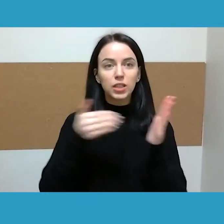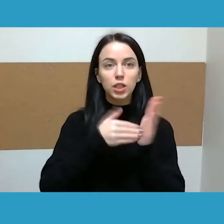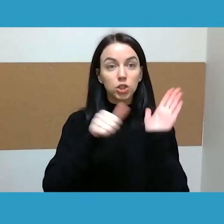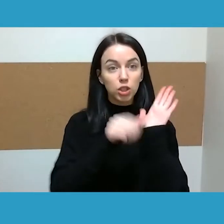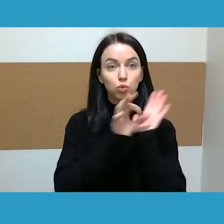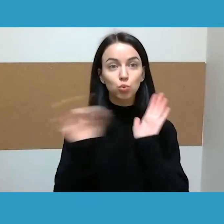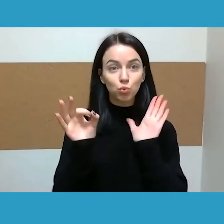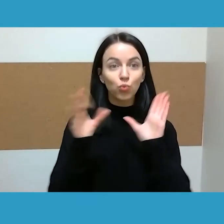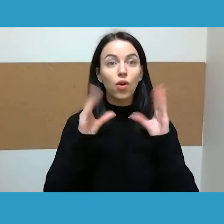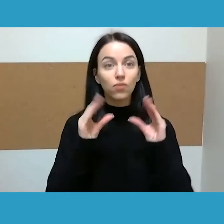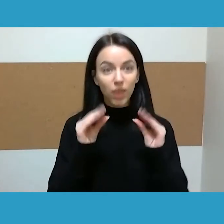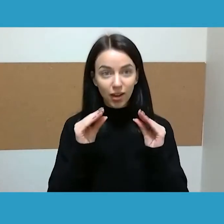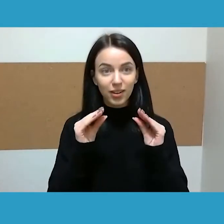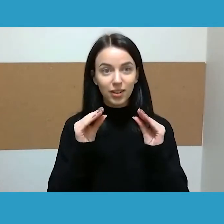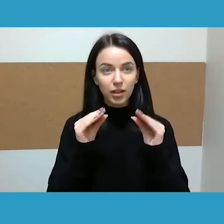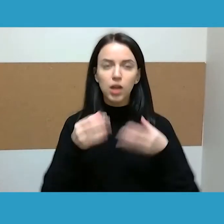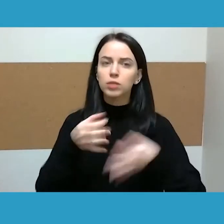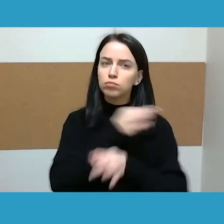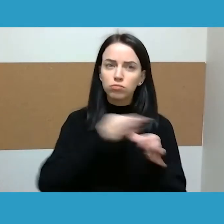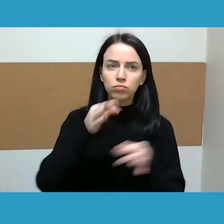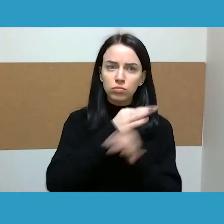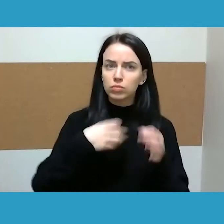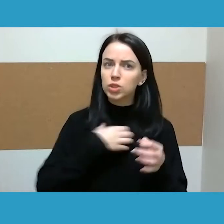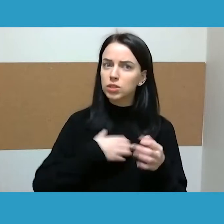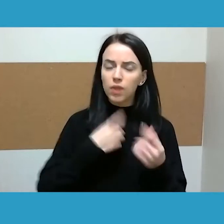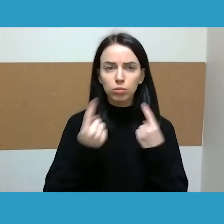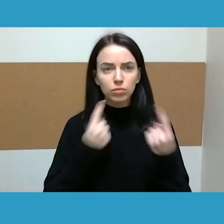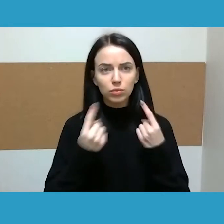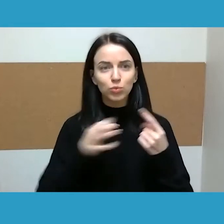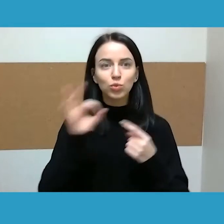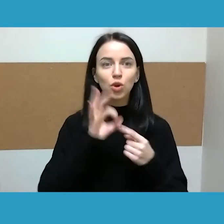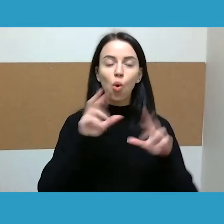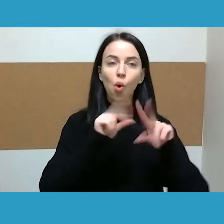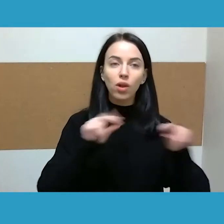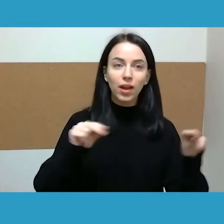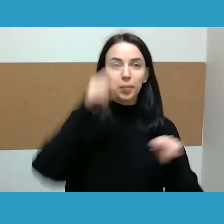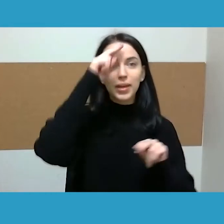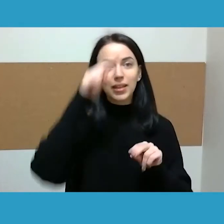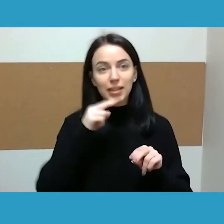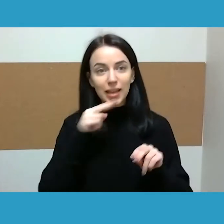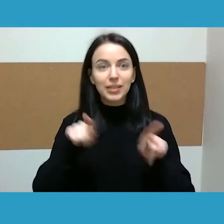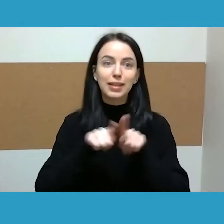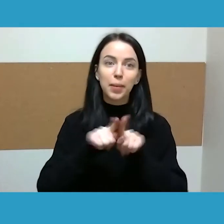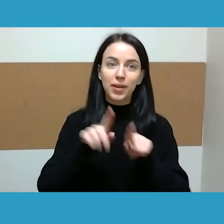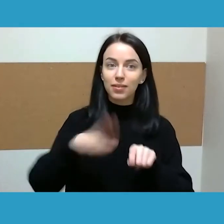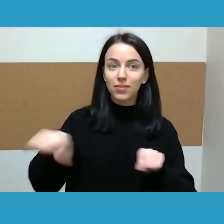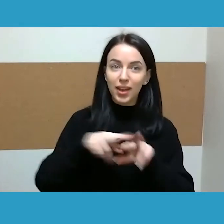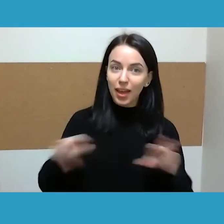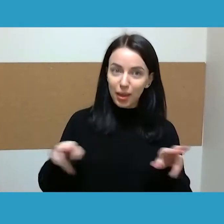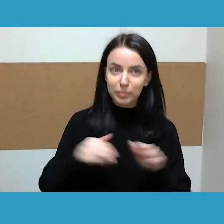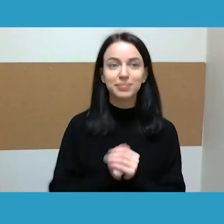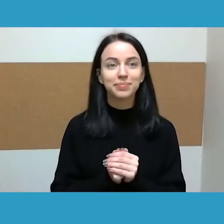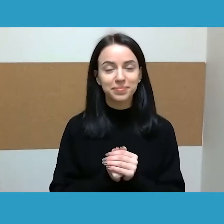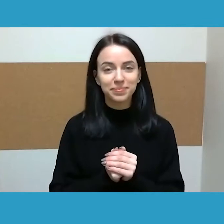superproduktyvų pokalbį apie laimingus tėčius ir laimingus vaikus, turbūt visų pirmiausia.